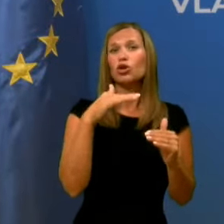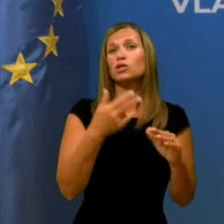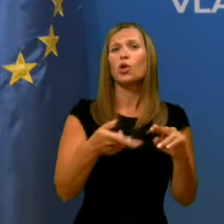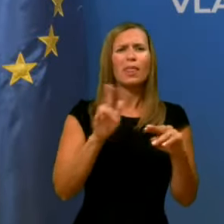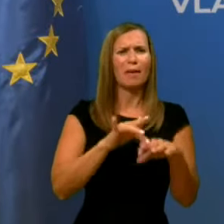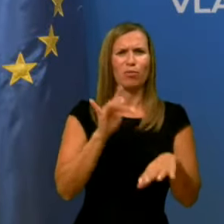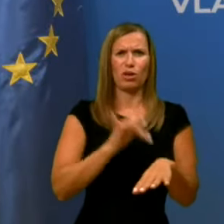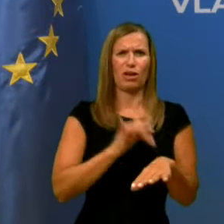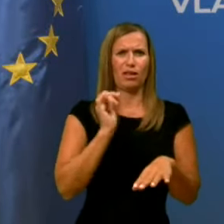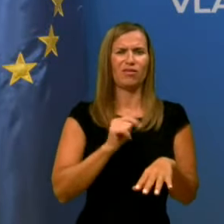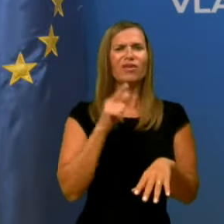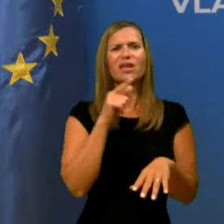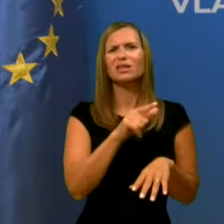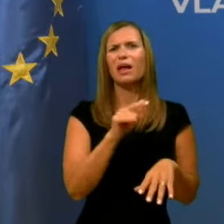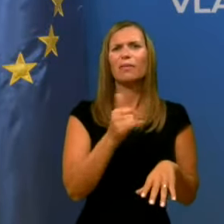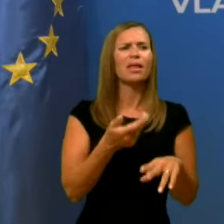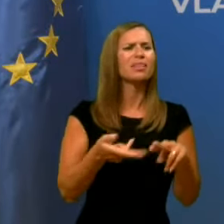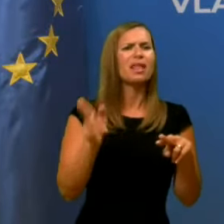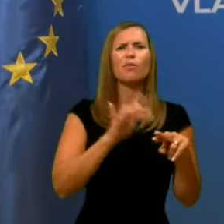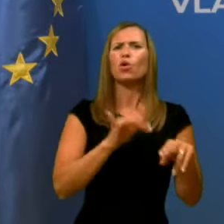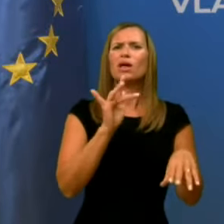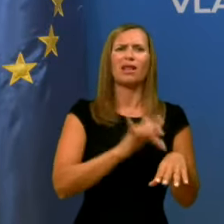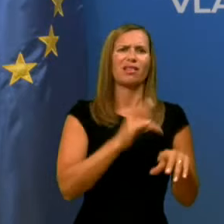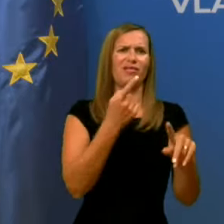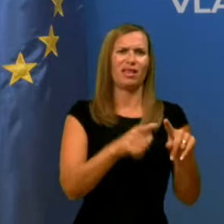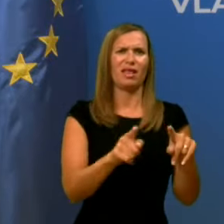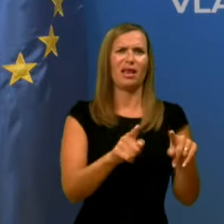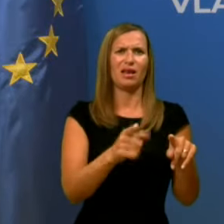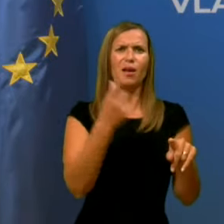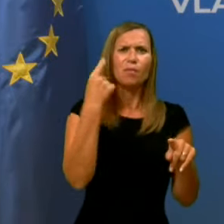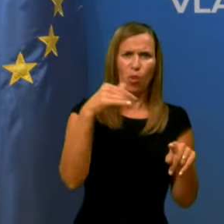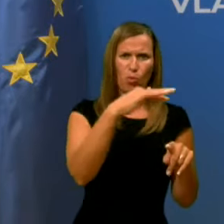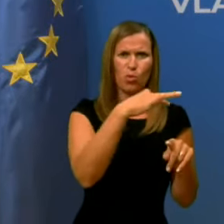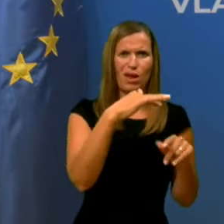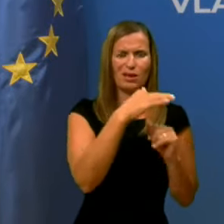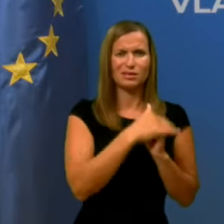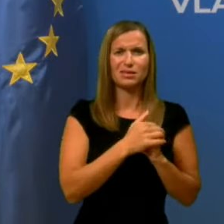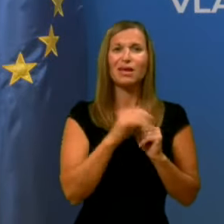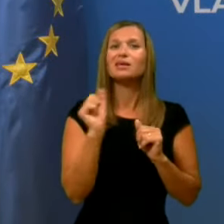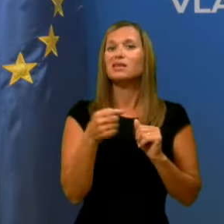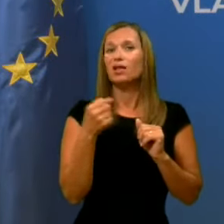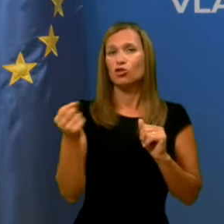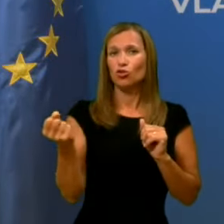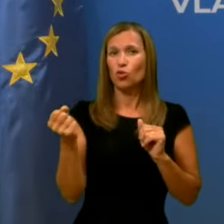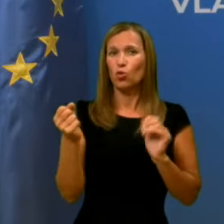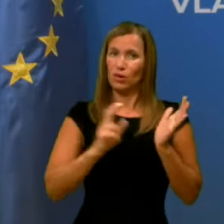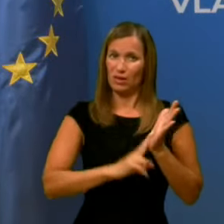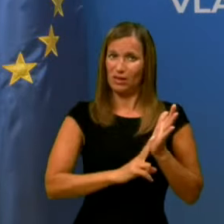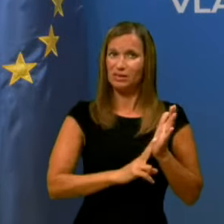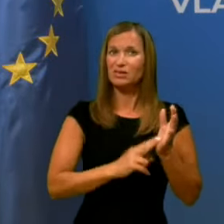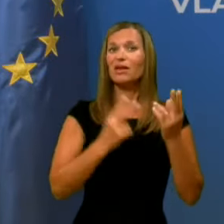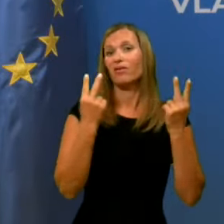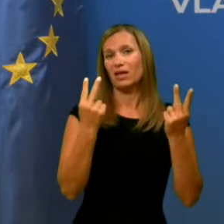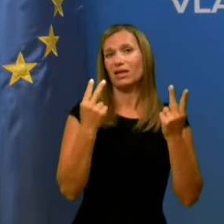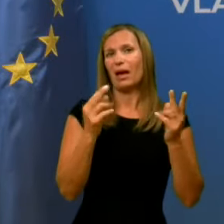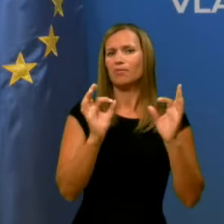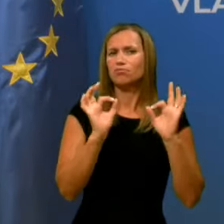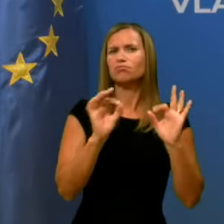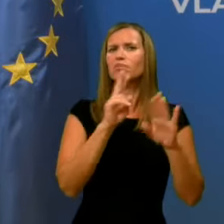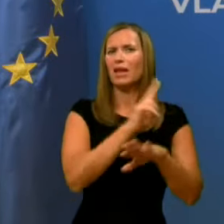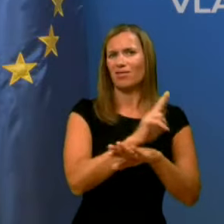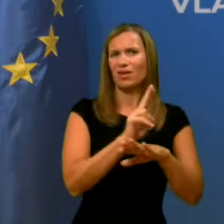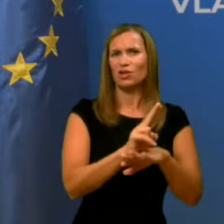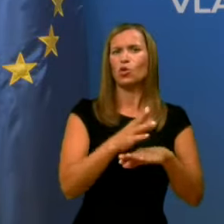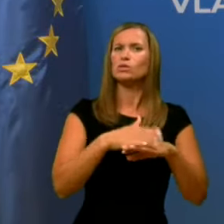v njih prebiva najbolj ranljivi del populacije, zato res velja previdnost pri